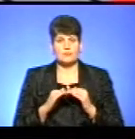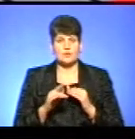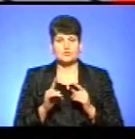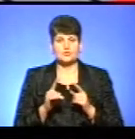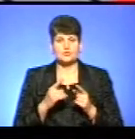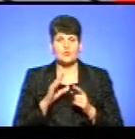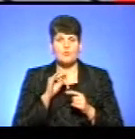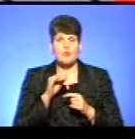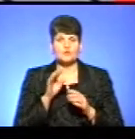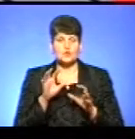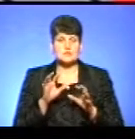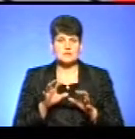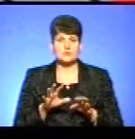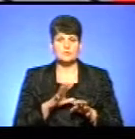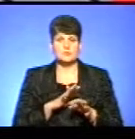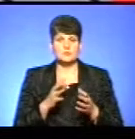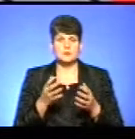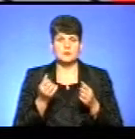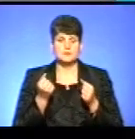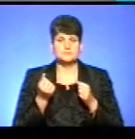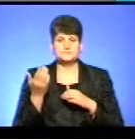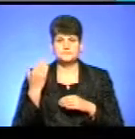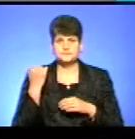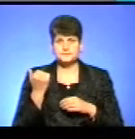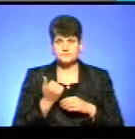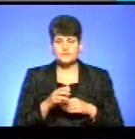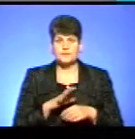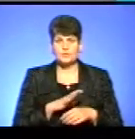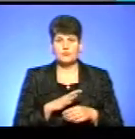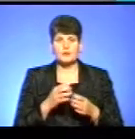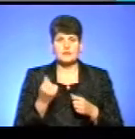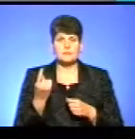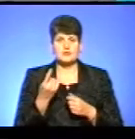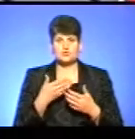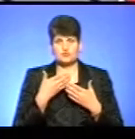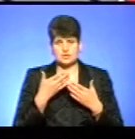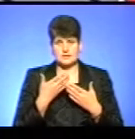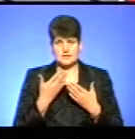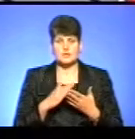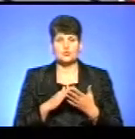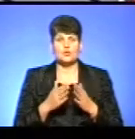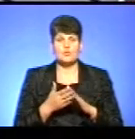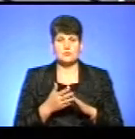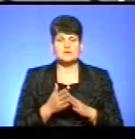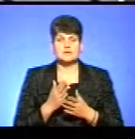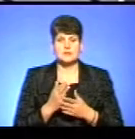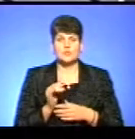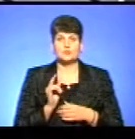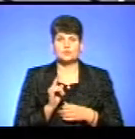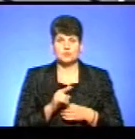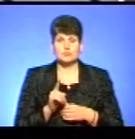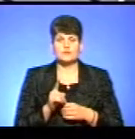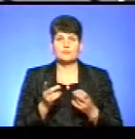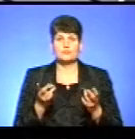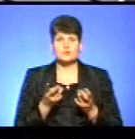мовного закону, який був прийнятий минулого тижня, він був прийнятий в першому читанні. І домовленість все-таки полягає в тому, що він